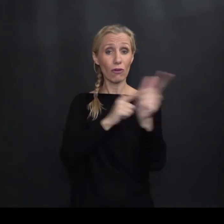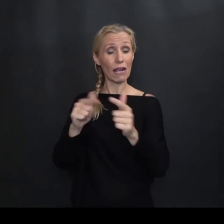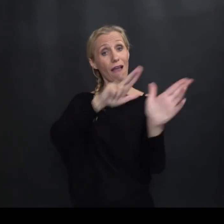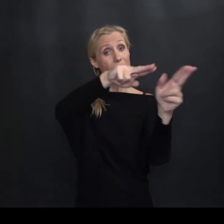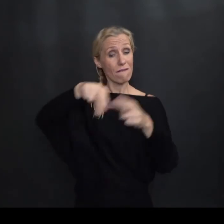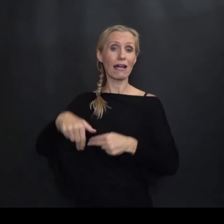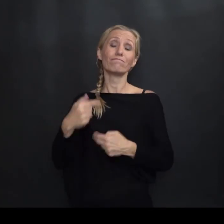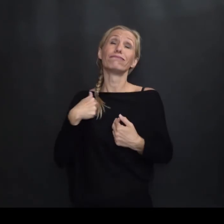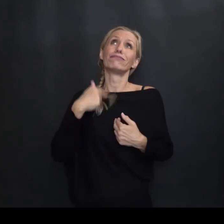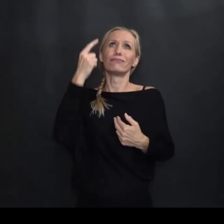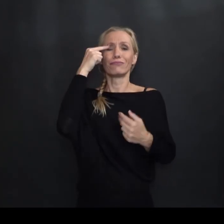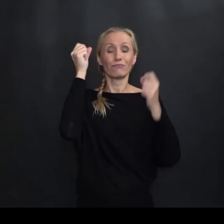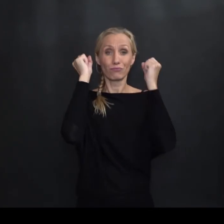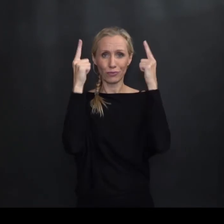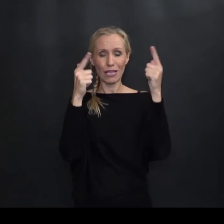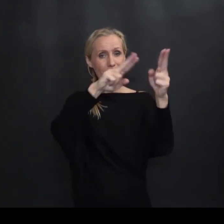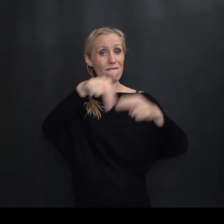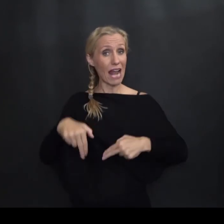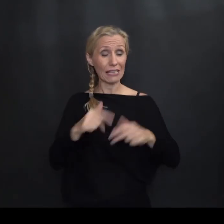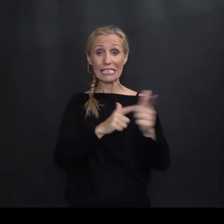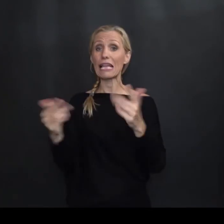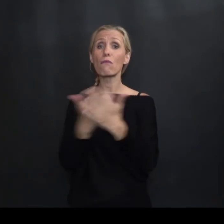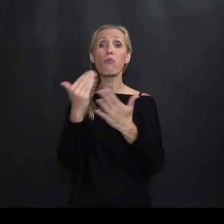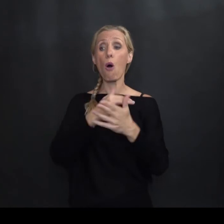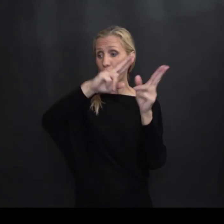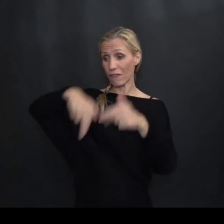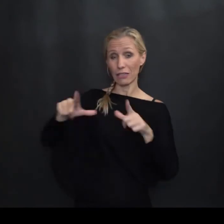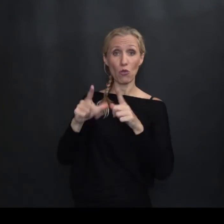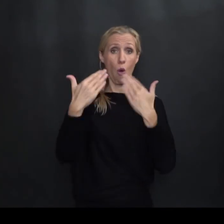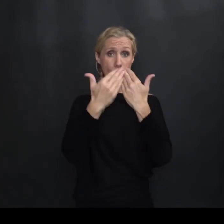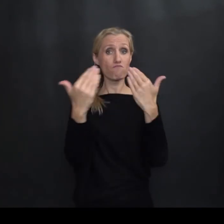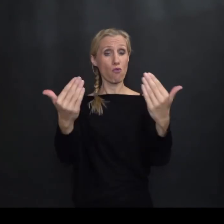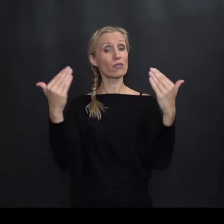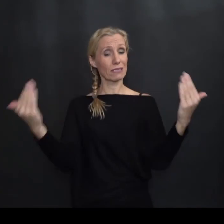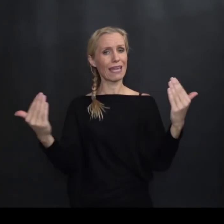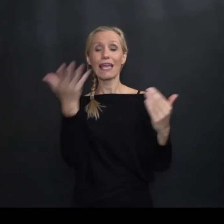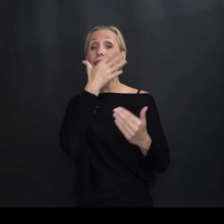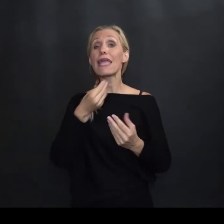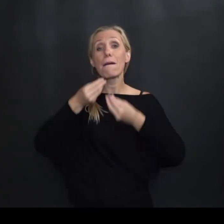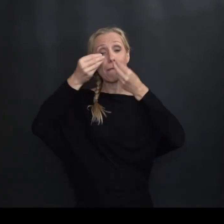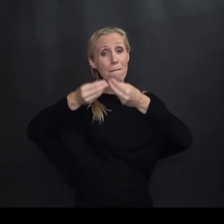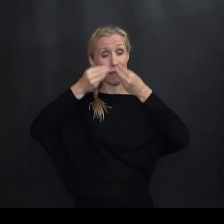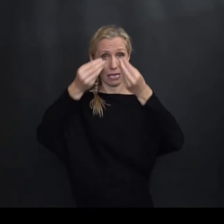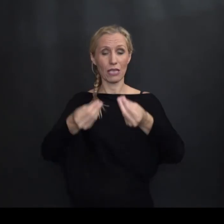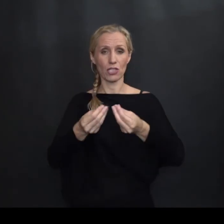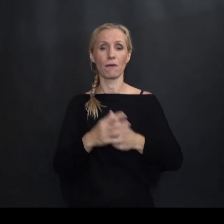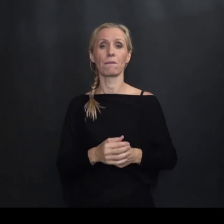Nazad Ko bi rekao Da će se vratiti Zrata opet u muzej Mislim stvarno Jedna lijepa priča